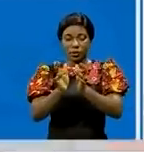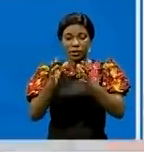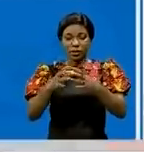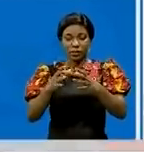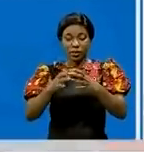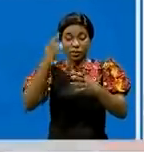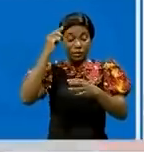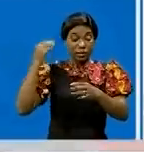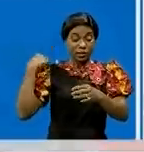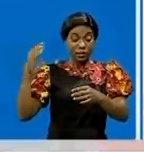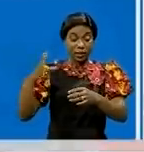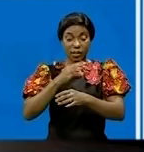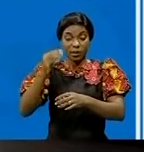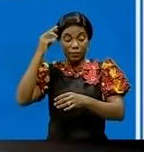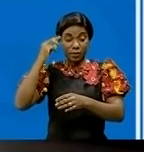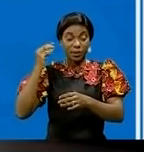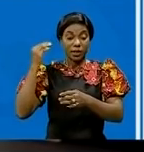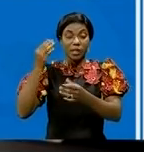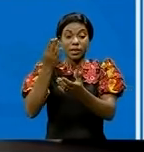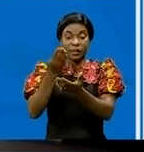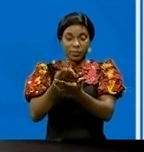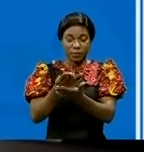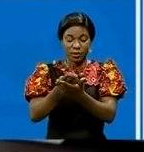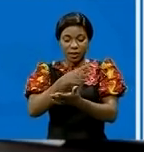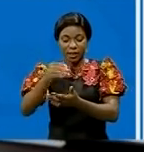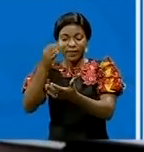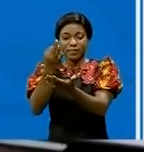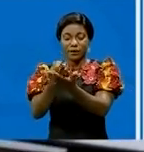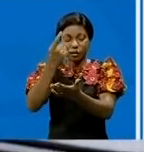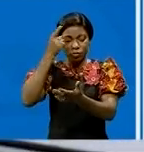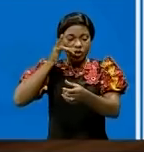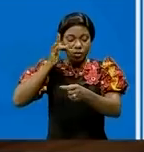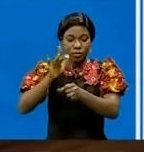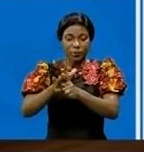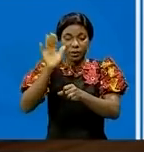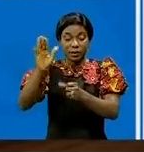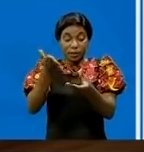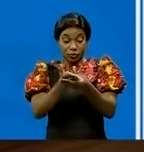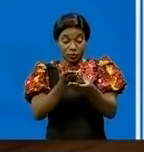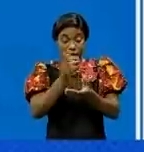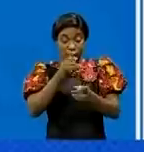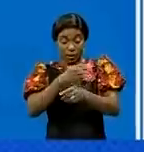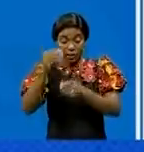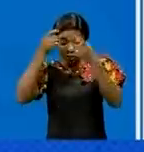d'État, ministre du Budget et celui des Finances pour la concrétisation de cette décision.